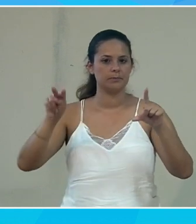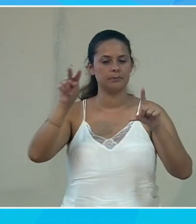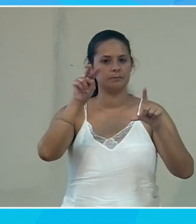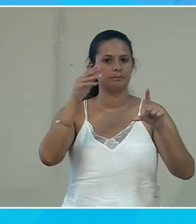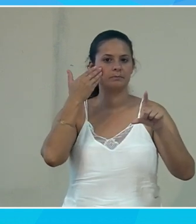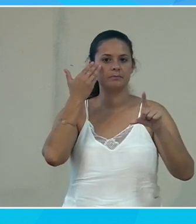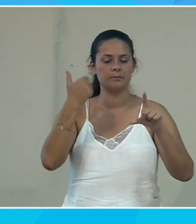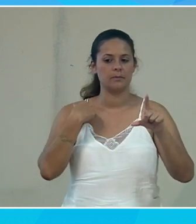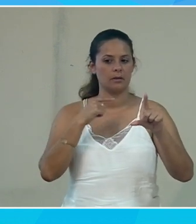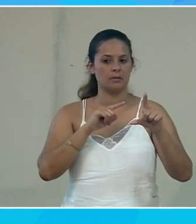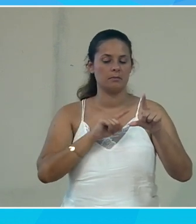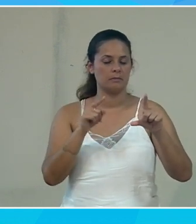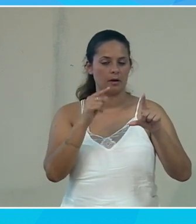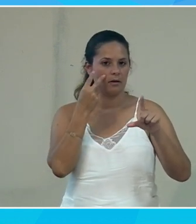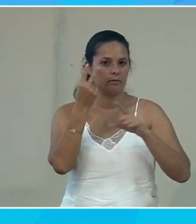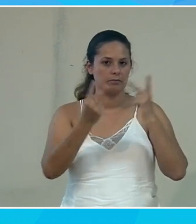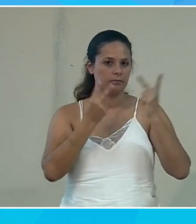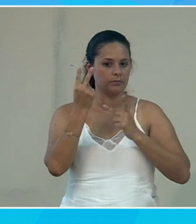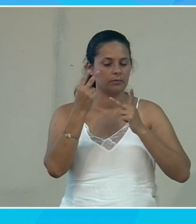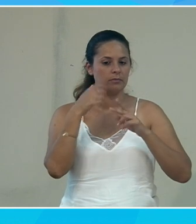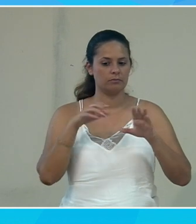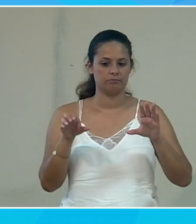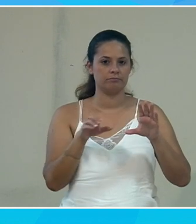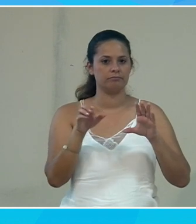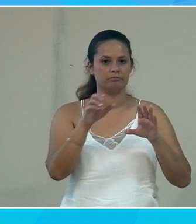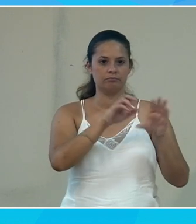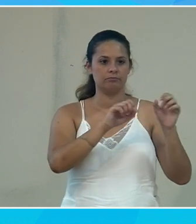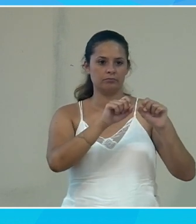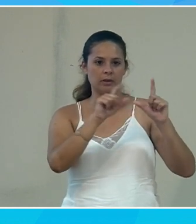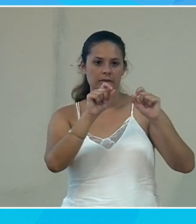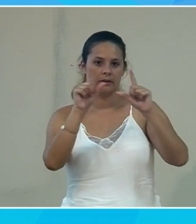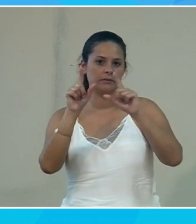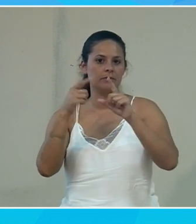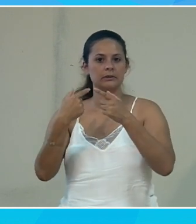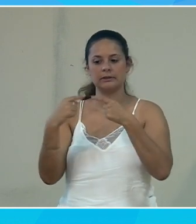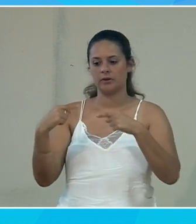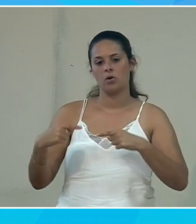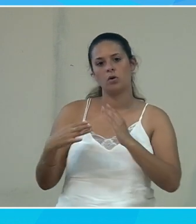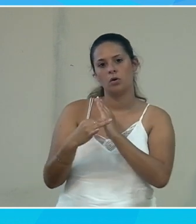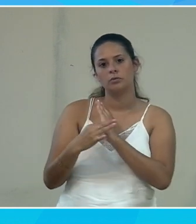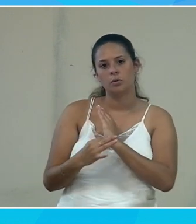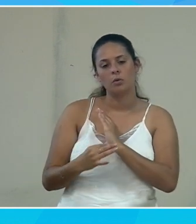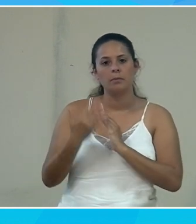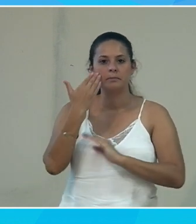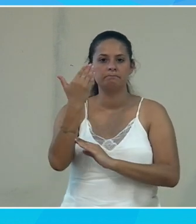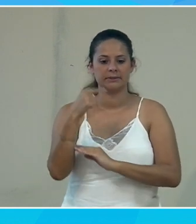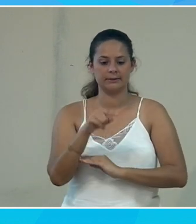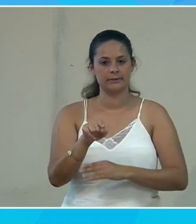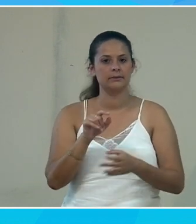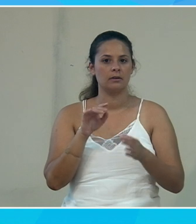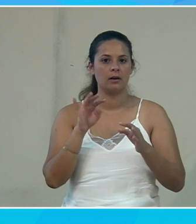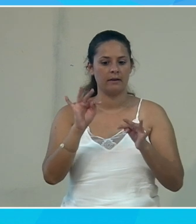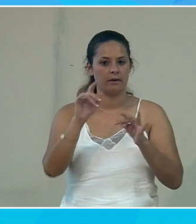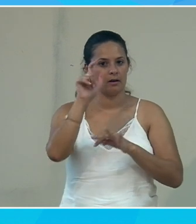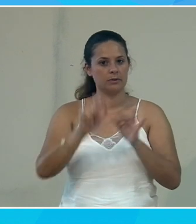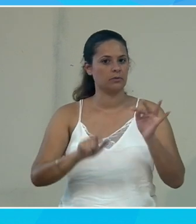même si je suis non-voyant, je vais pouvoir naviguer dans mon écran et activer les différentes options. C'est par ce biais-là qu'une personne